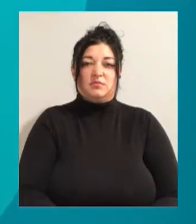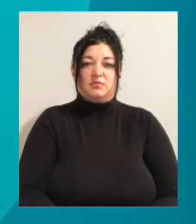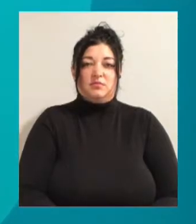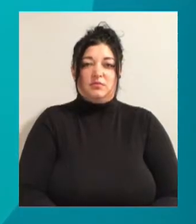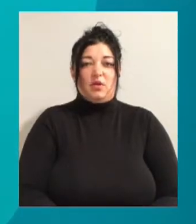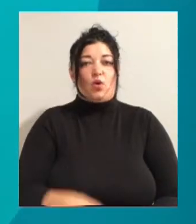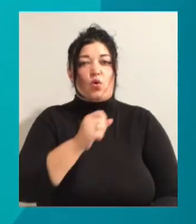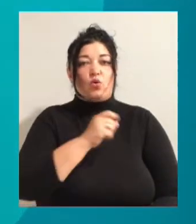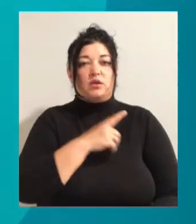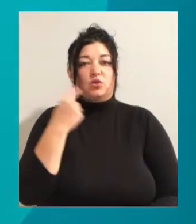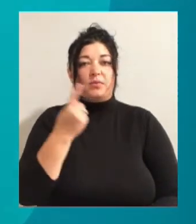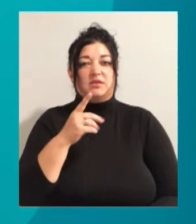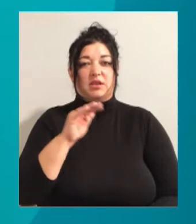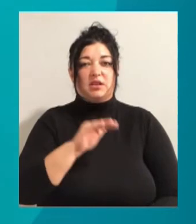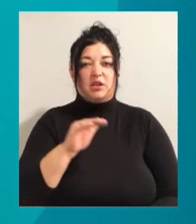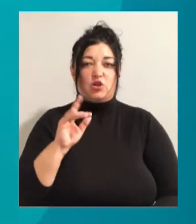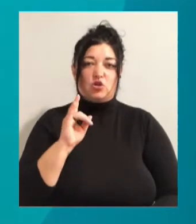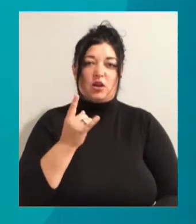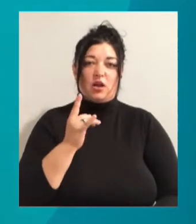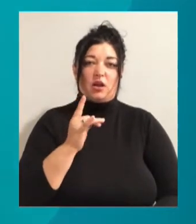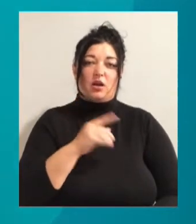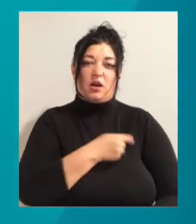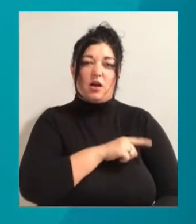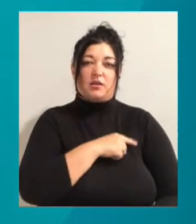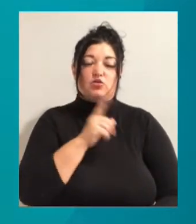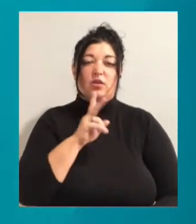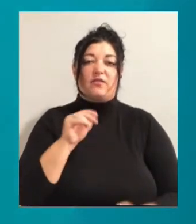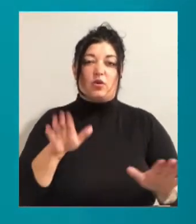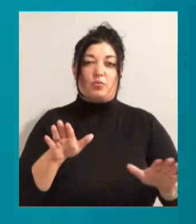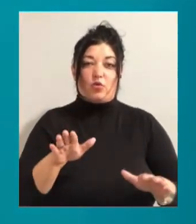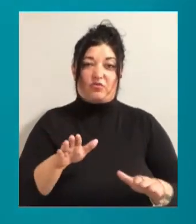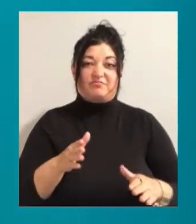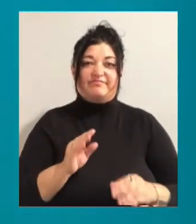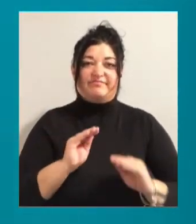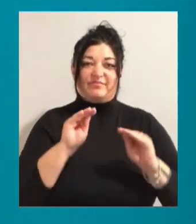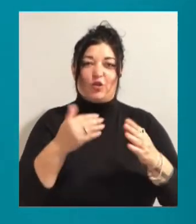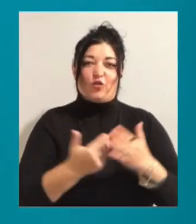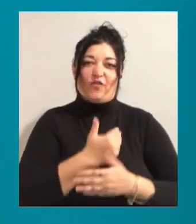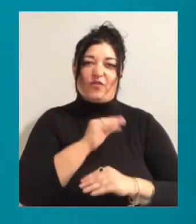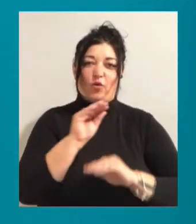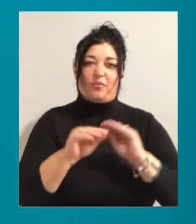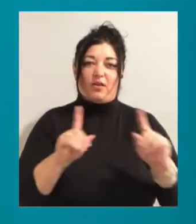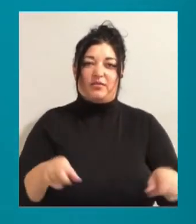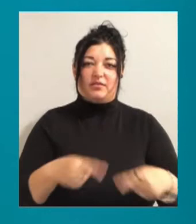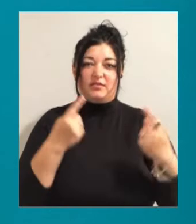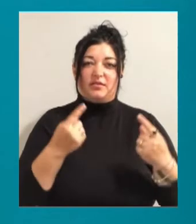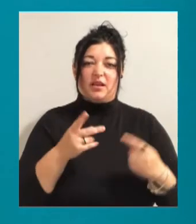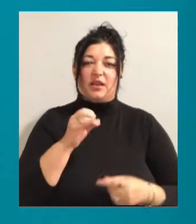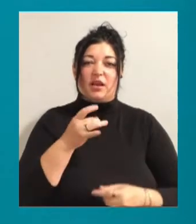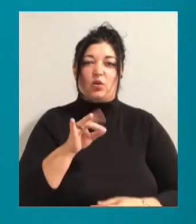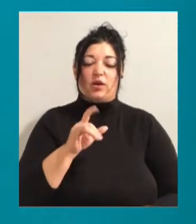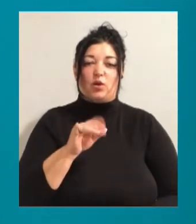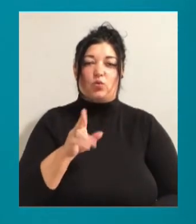Одеській обласній дитячій лікарні, що на Воробйова, встановили нове обладнання. Його розмістили у реанімаційному відділенні нейрохірургії.